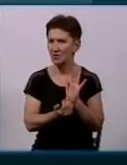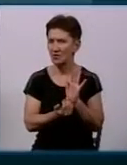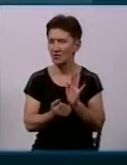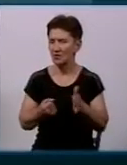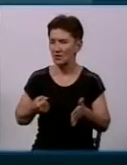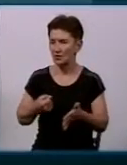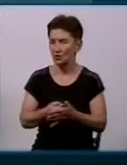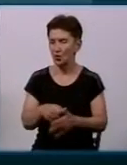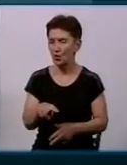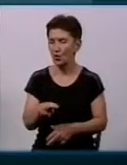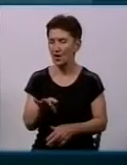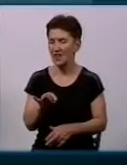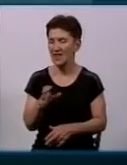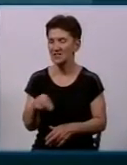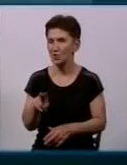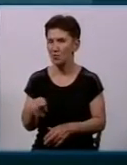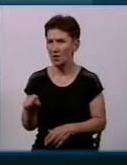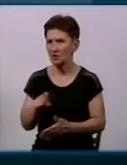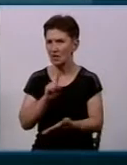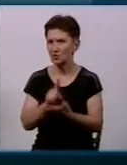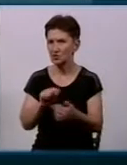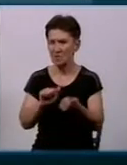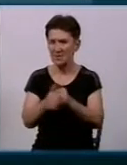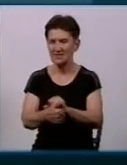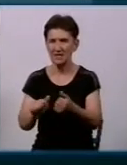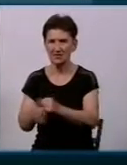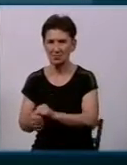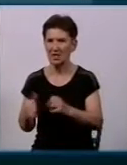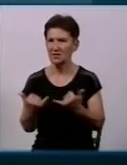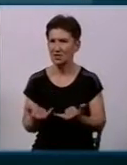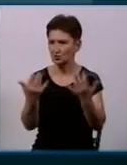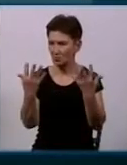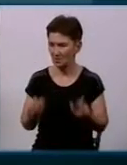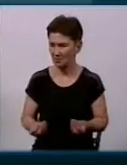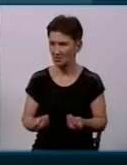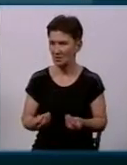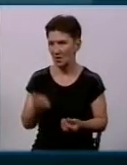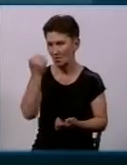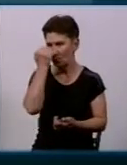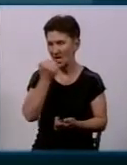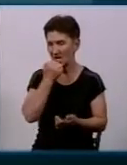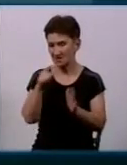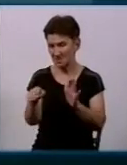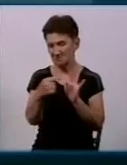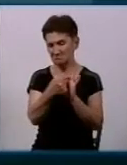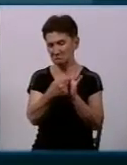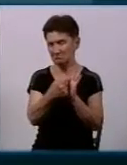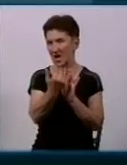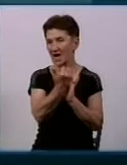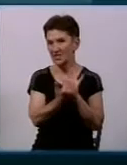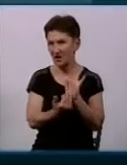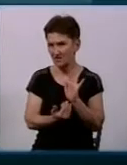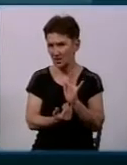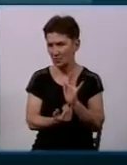листопада місяця включно ми їх маємо замінити. На сьогоднішній день, згідно графіку, ми замінили в мікрорайоні Лавяківка,